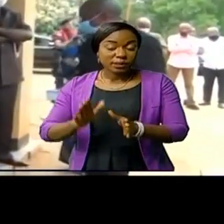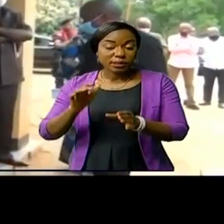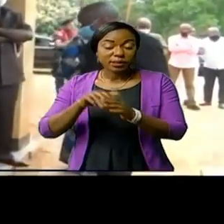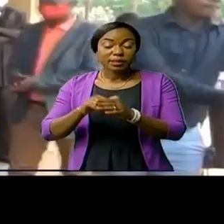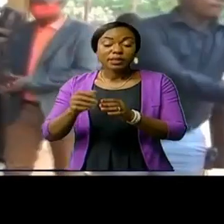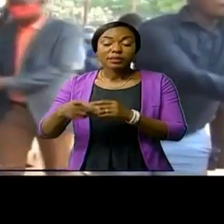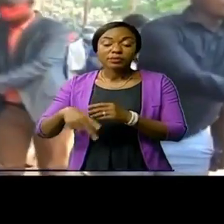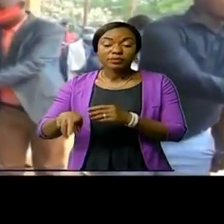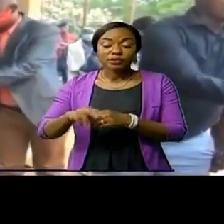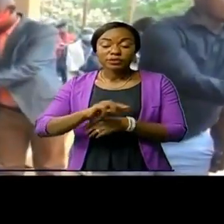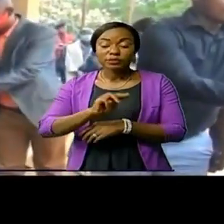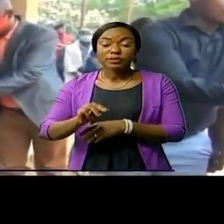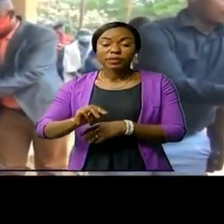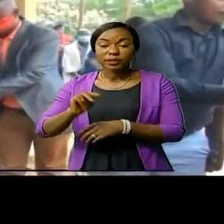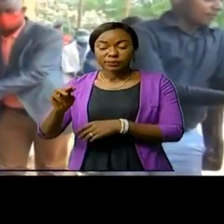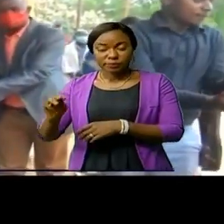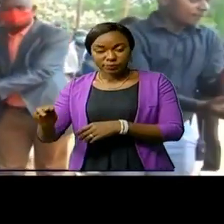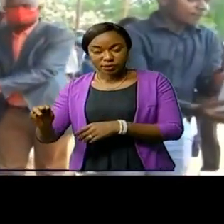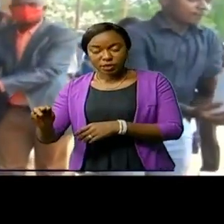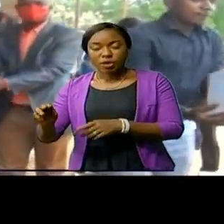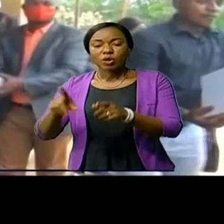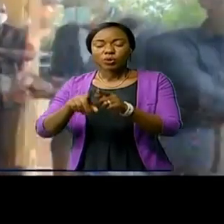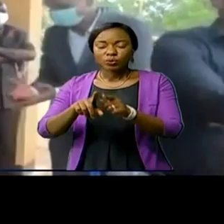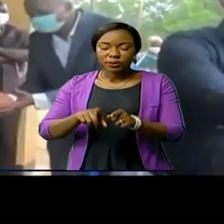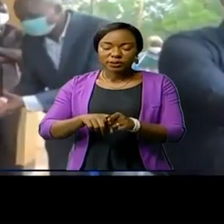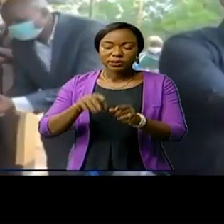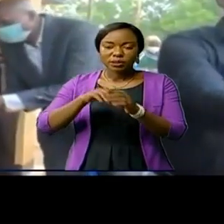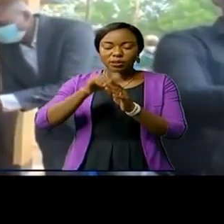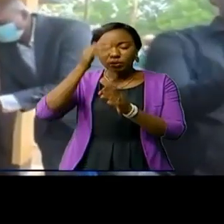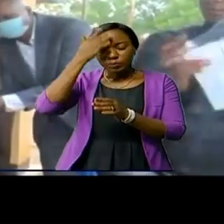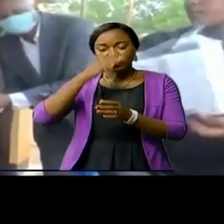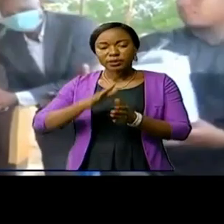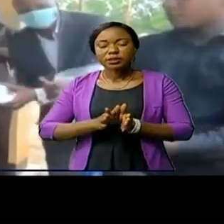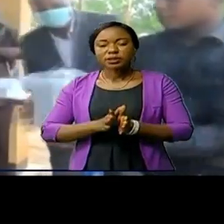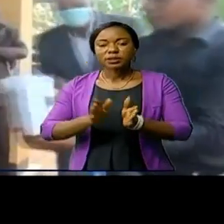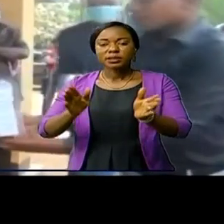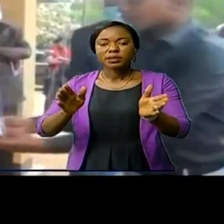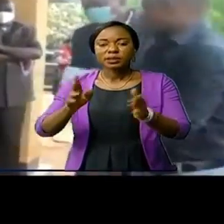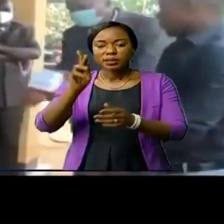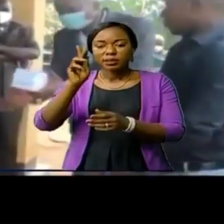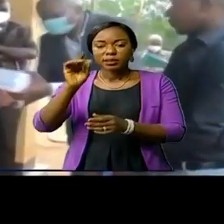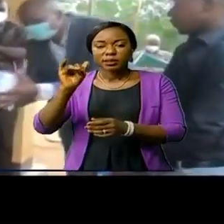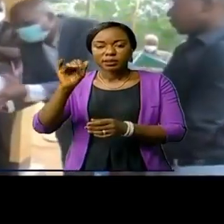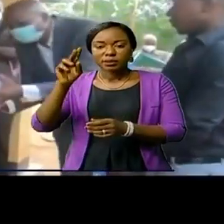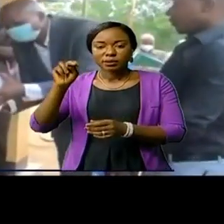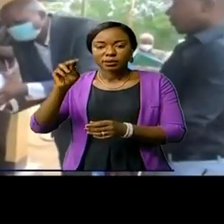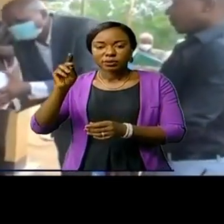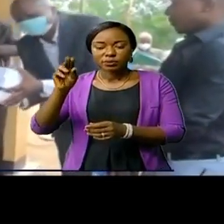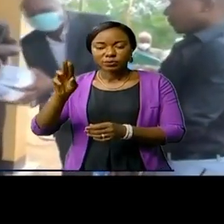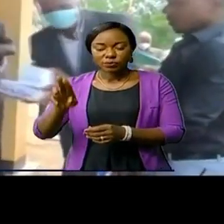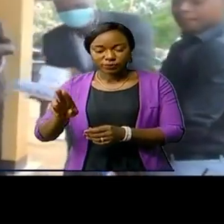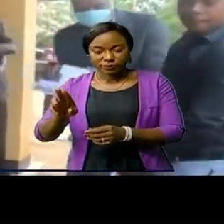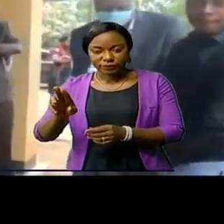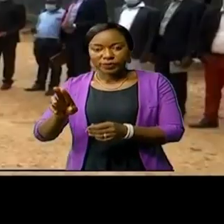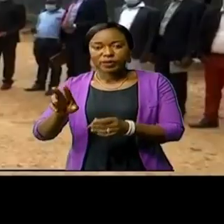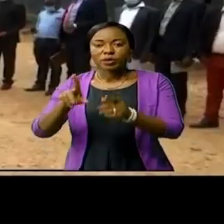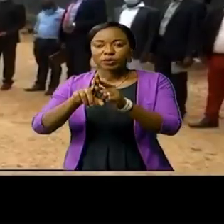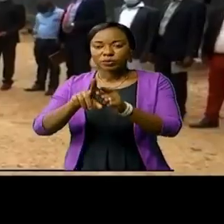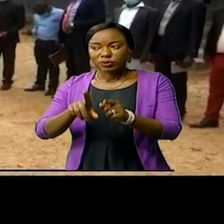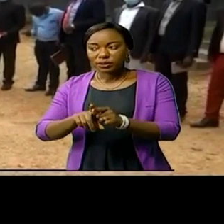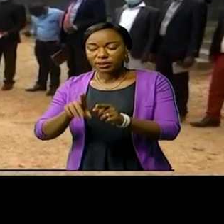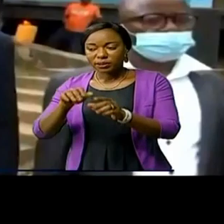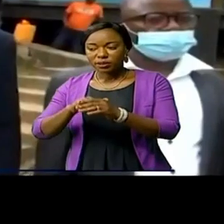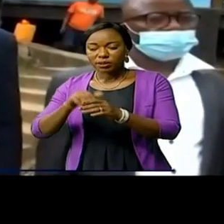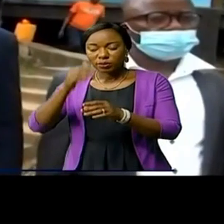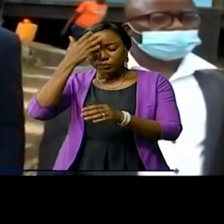médecins directeurs, dont celui de l'hôpital général de référence de Kindou. 80 structures de santé, dont les hôpitaux généraux,